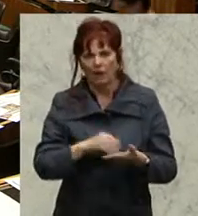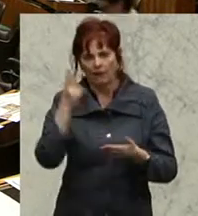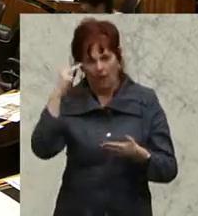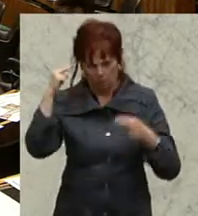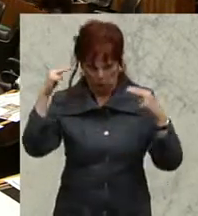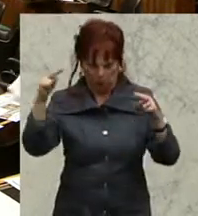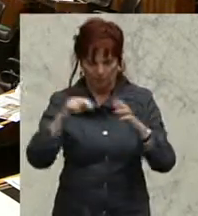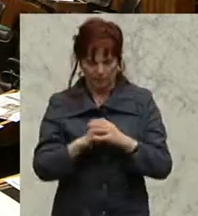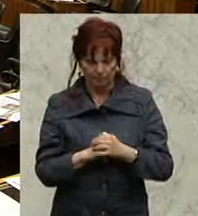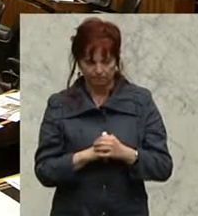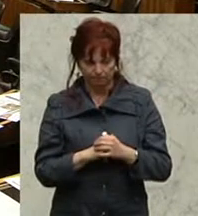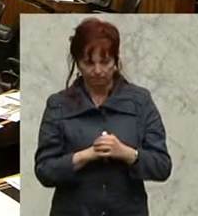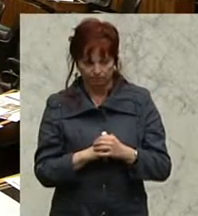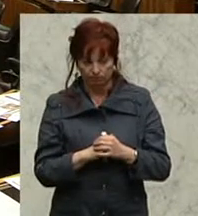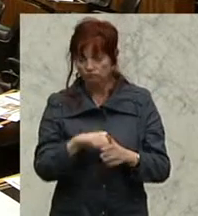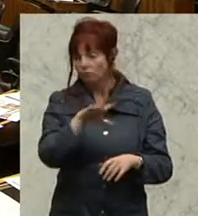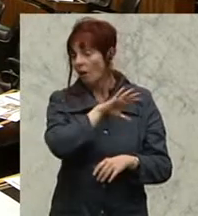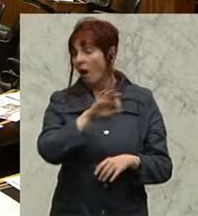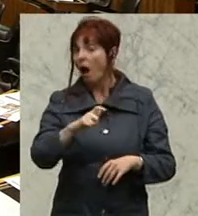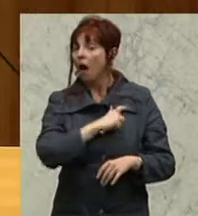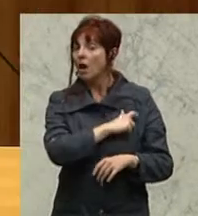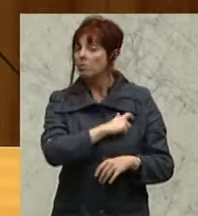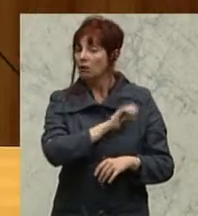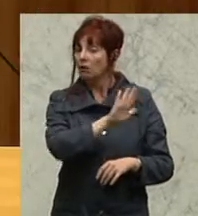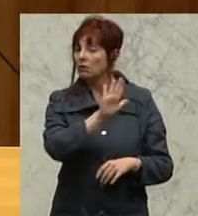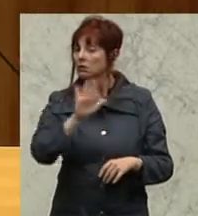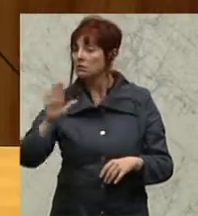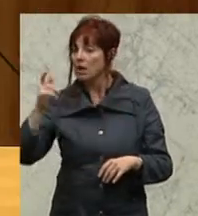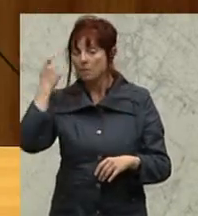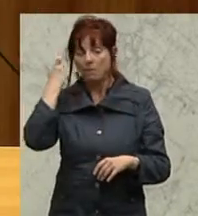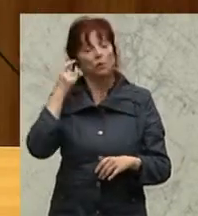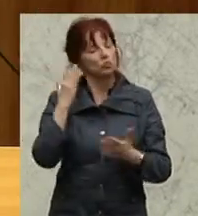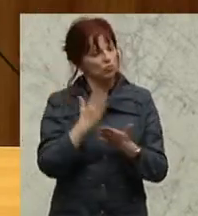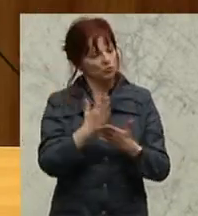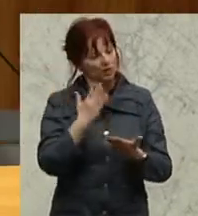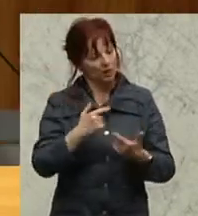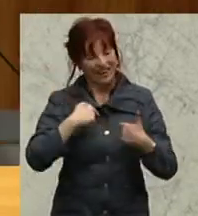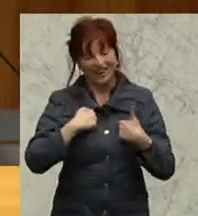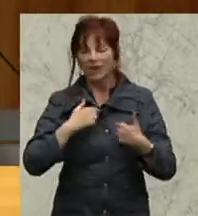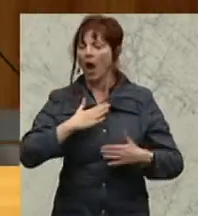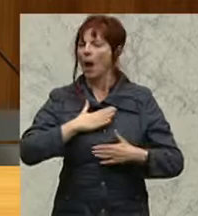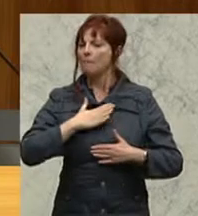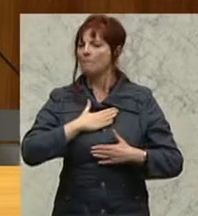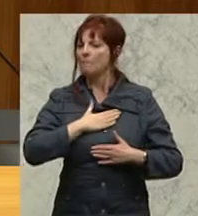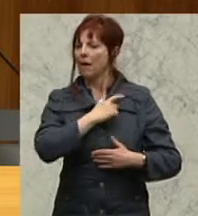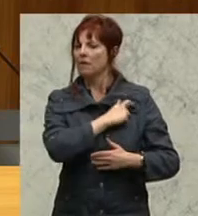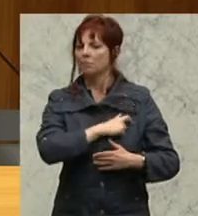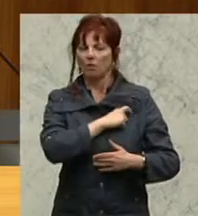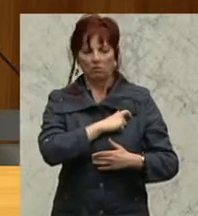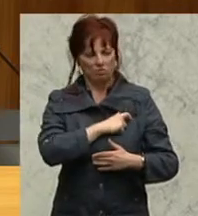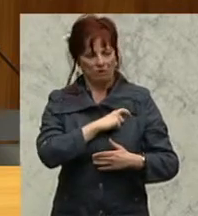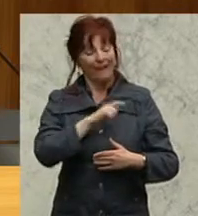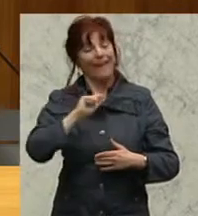jetzt haben alle Fraktionen sozusagen ihre Meinung geäußert. Ich bin jetzt von meiner Fraktion der Erste. Ich kann mich eigentlich dem voll anschließen, dass